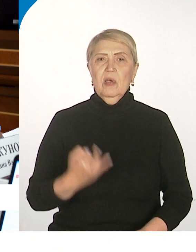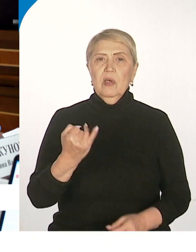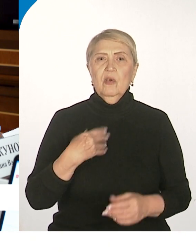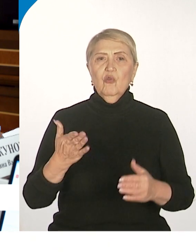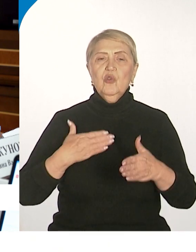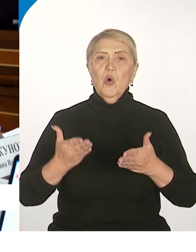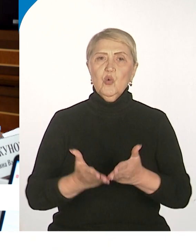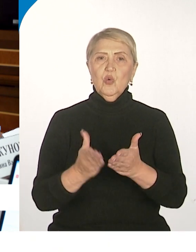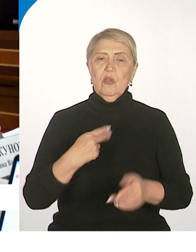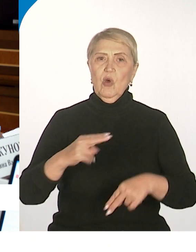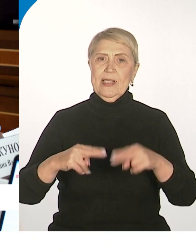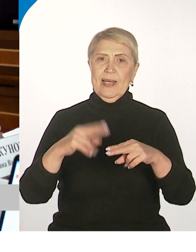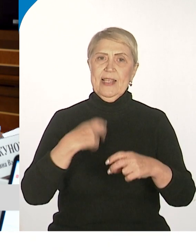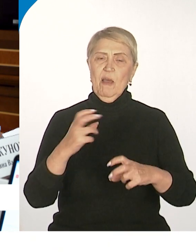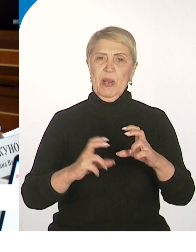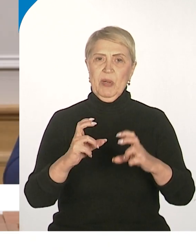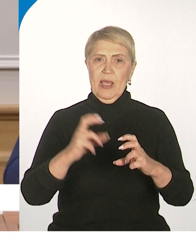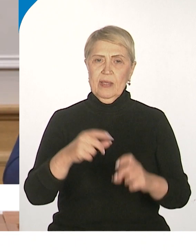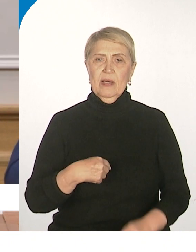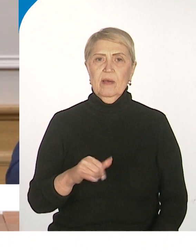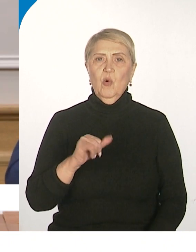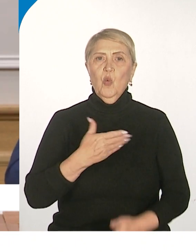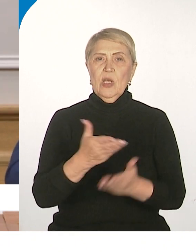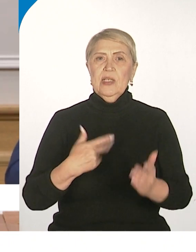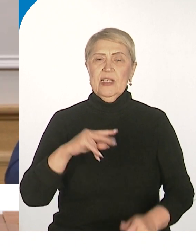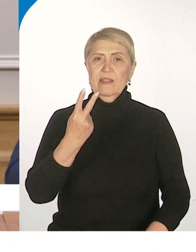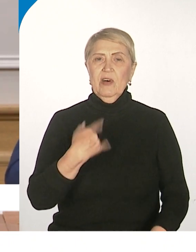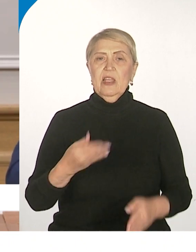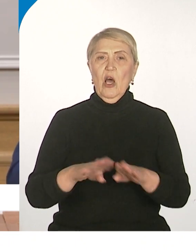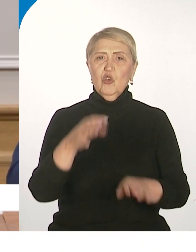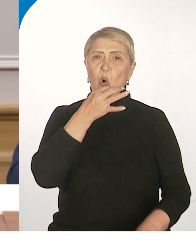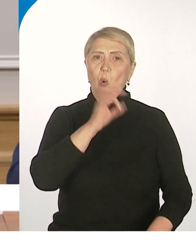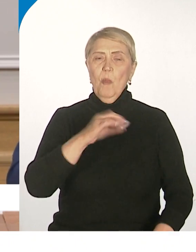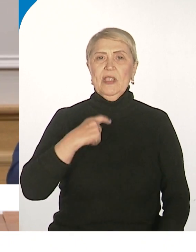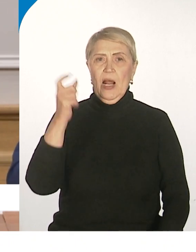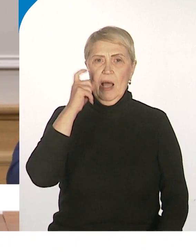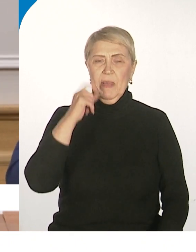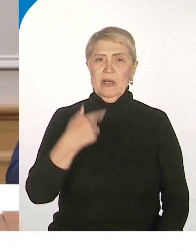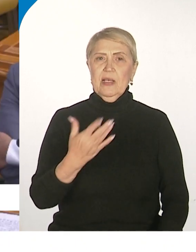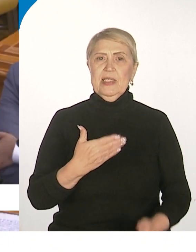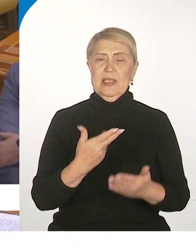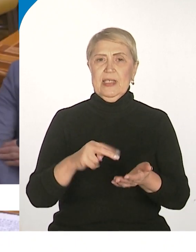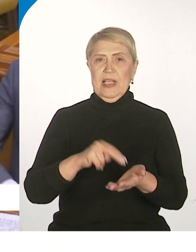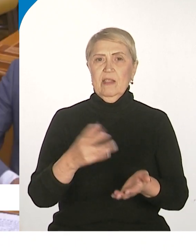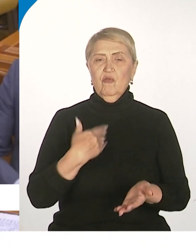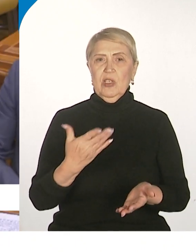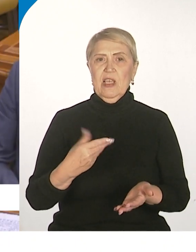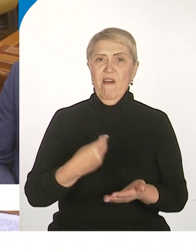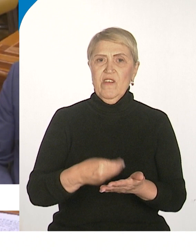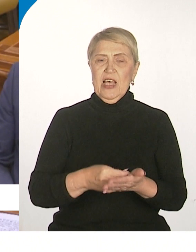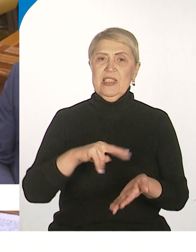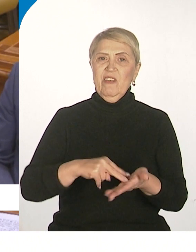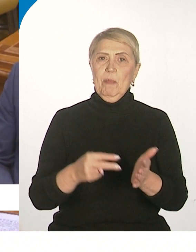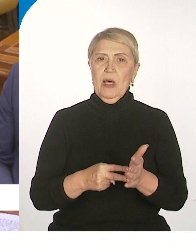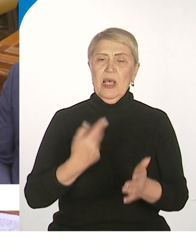судостроительных предприятий, у нас их два. Также опыт Хабаровского края стал примером сбалансированного финансового плана.